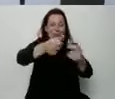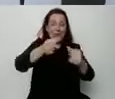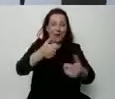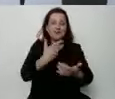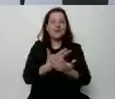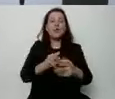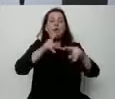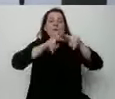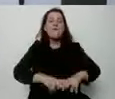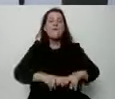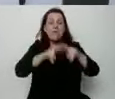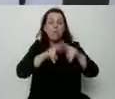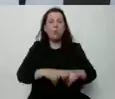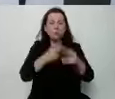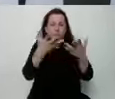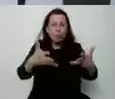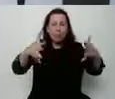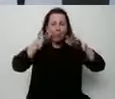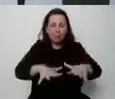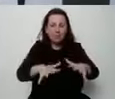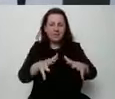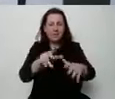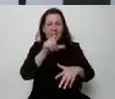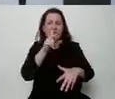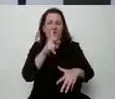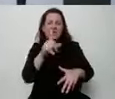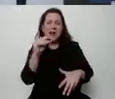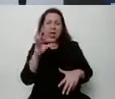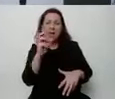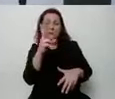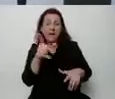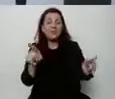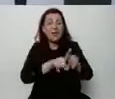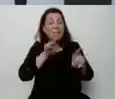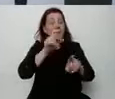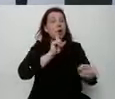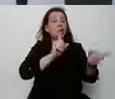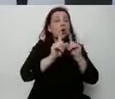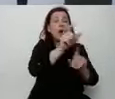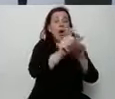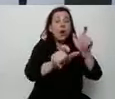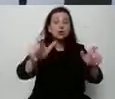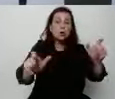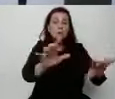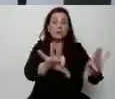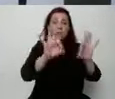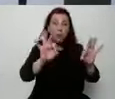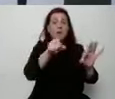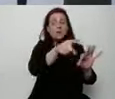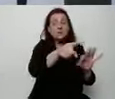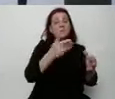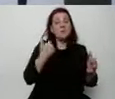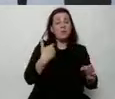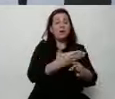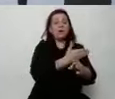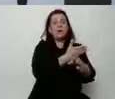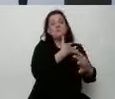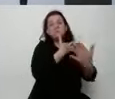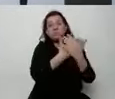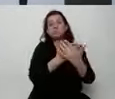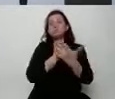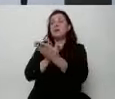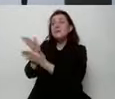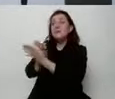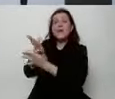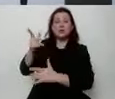to jest to, o czym też będziemy rozmawiali z wyborcami, którzy do tej pory zawierzali w to, co mówi PiS i w to,